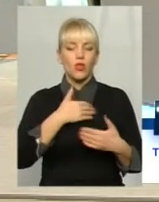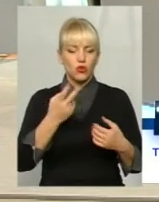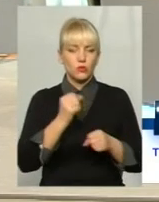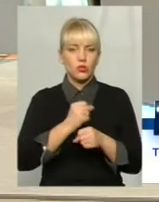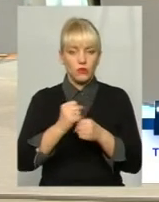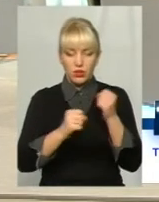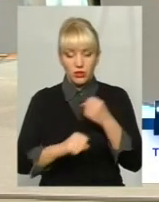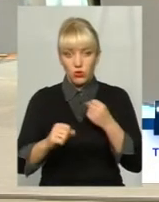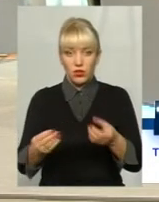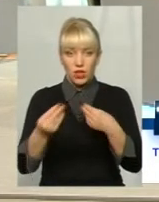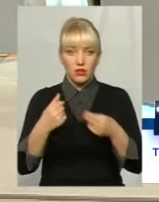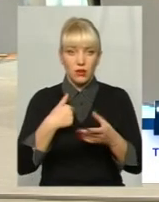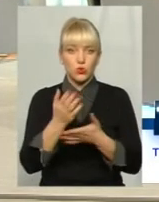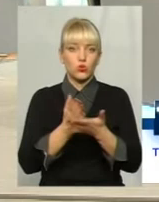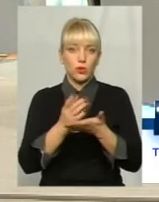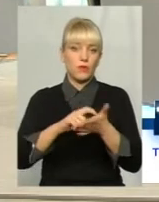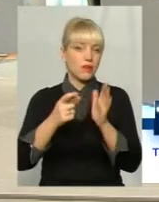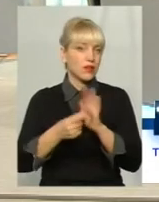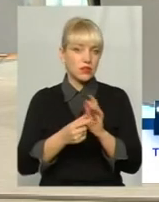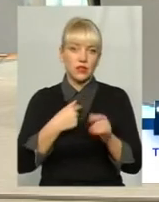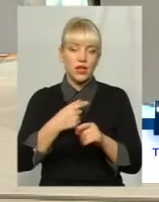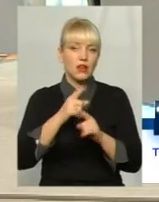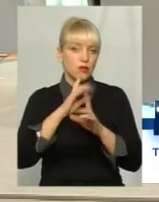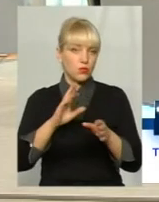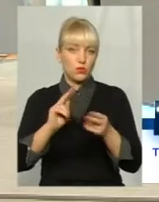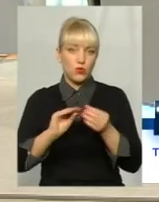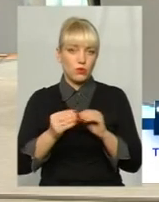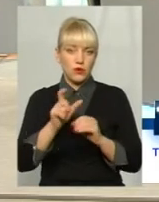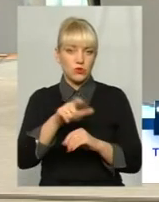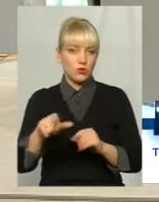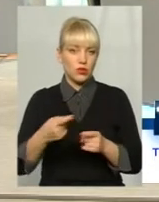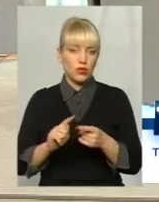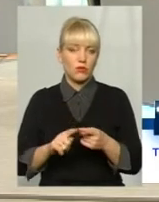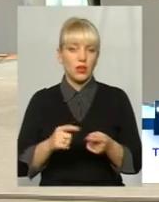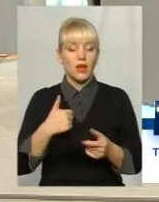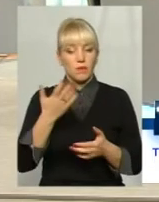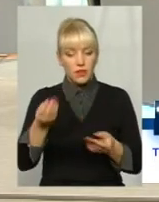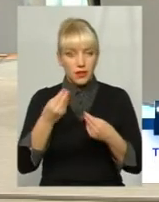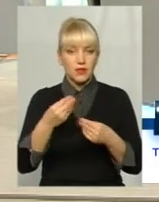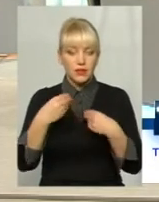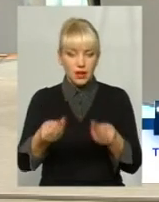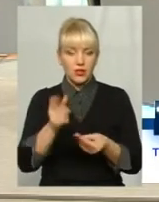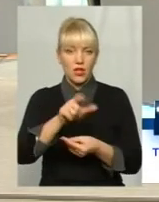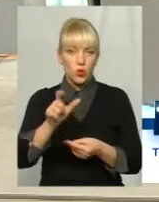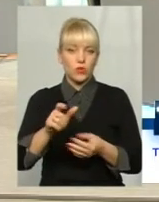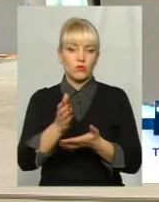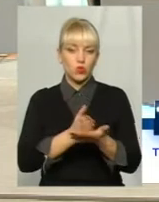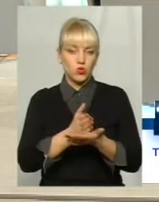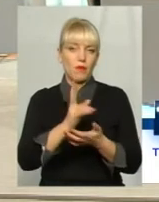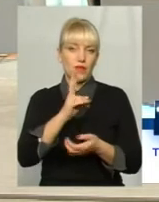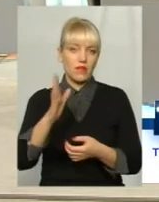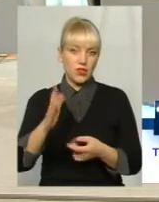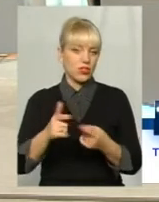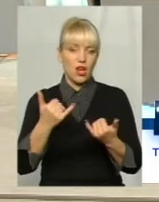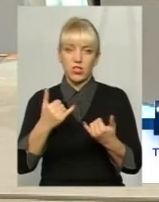буде, вже сіл требувати людей дворниками. То можна виділяти ті служебні квартири, як колись прес-союзі були? А що, щас же